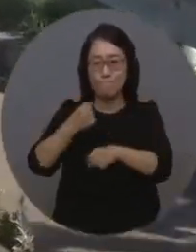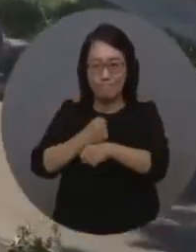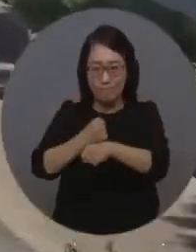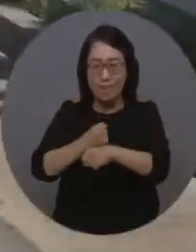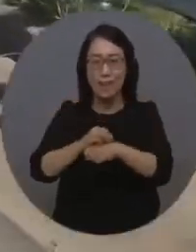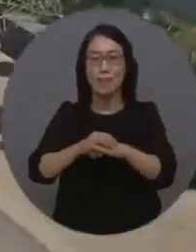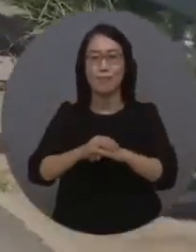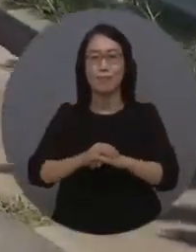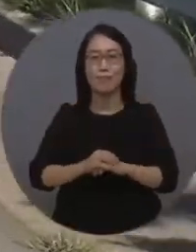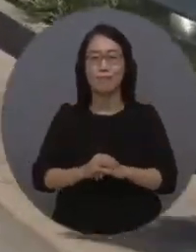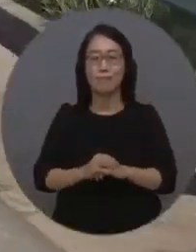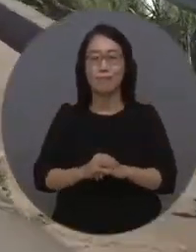뉴스 박선용입니다.